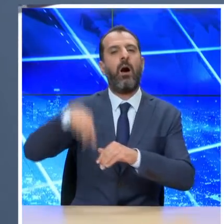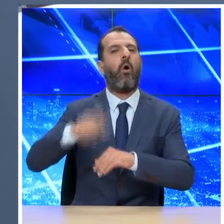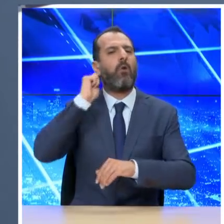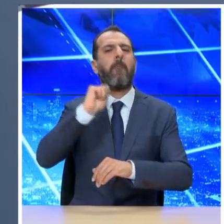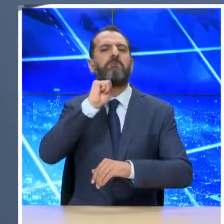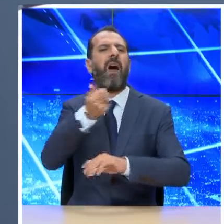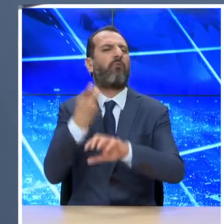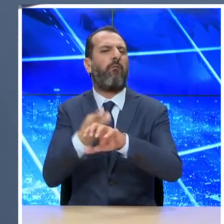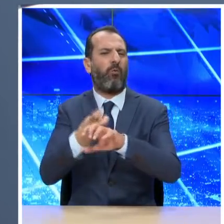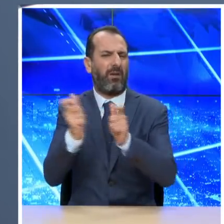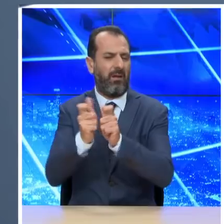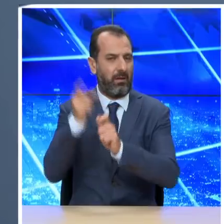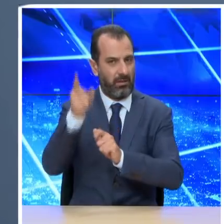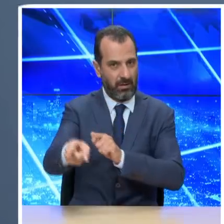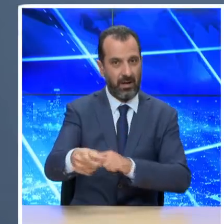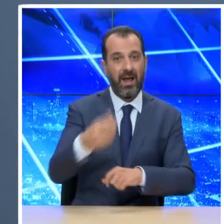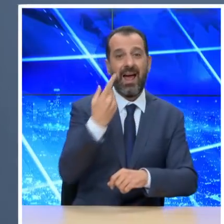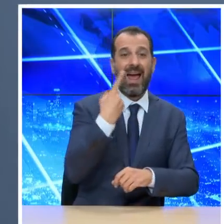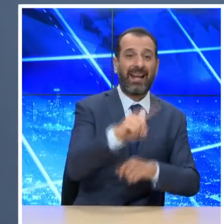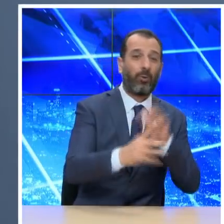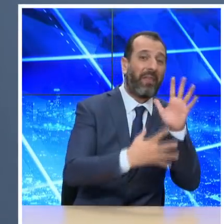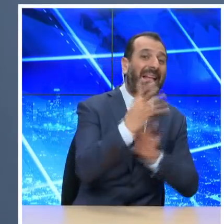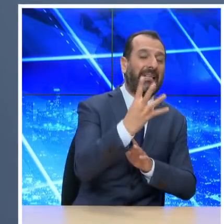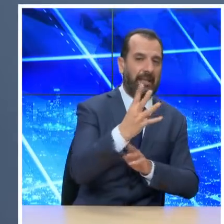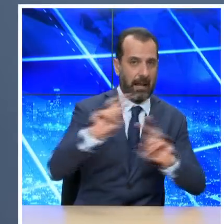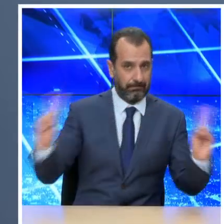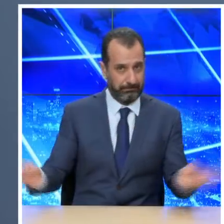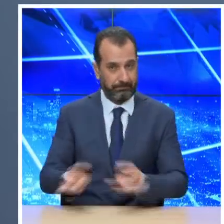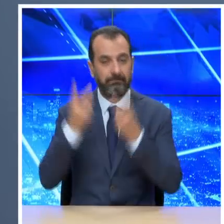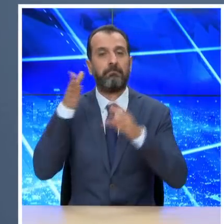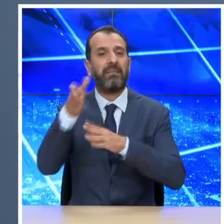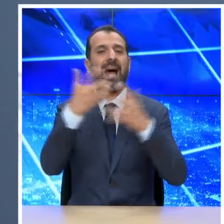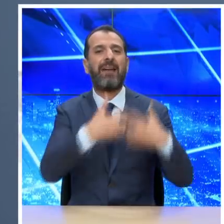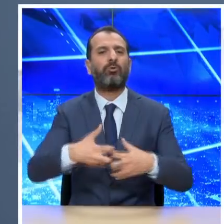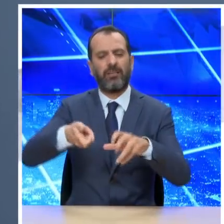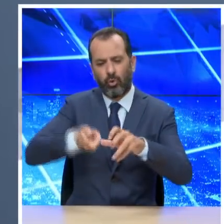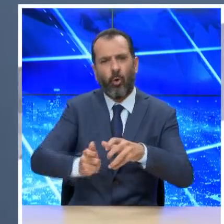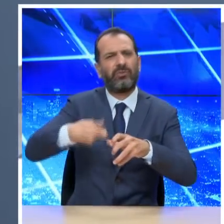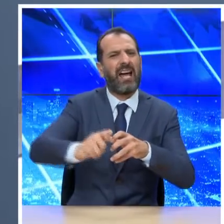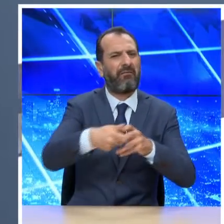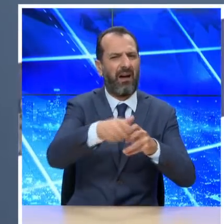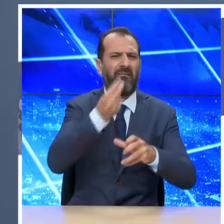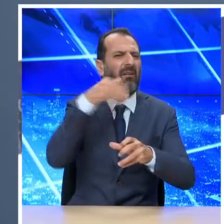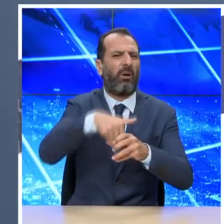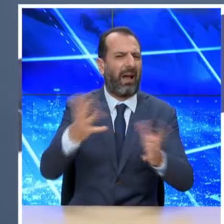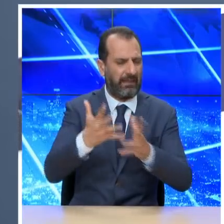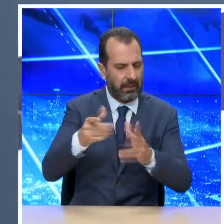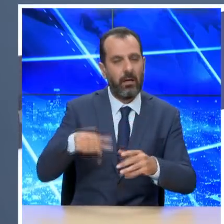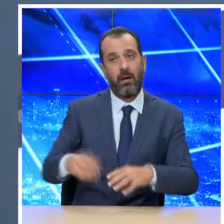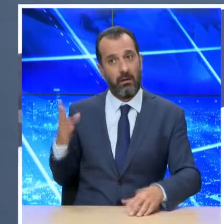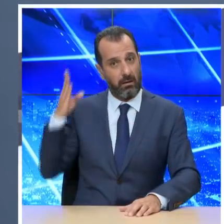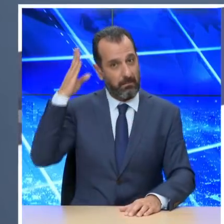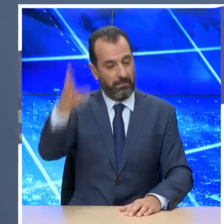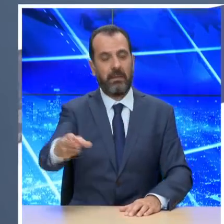114 τελικά κρούσματων και όχι 115, ανεστάλλε η λειτουργία της επιχείρησης και ήδη βρίσκονται εκεί στην Πέλα ο Γενικός Γραμματέας